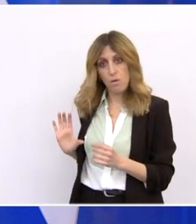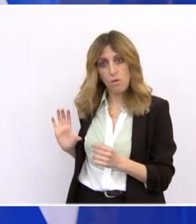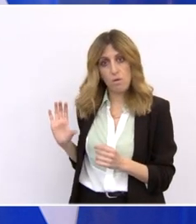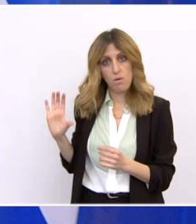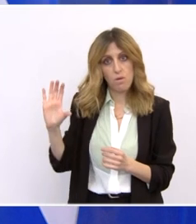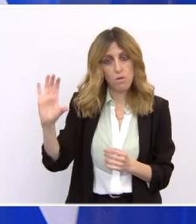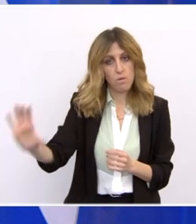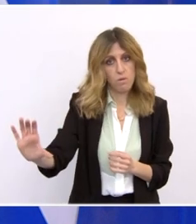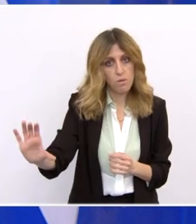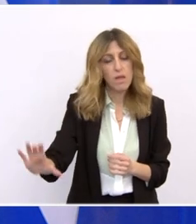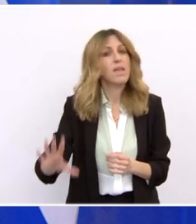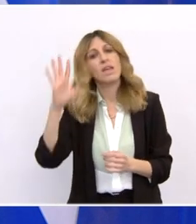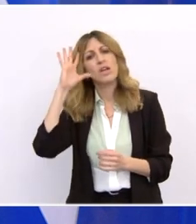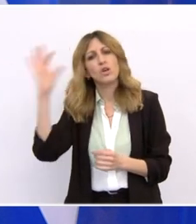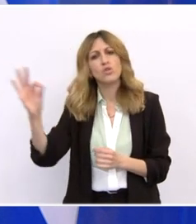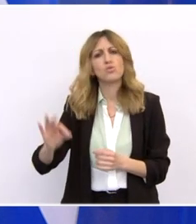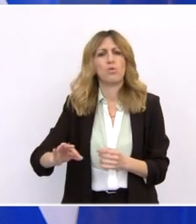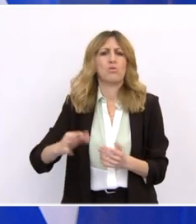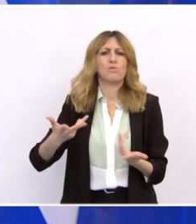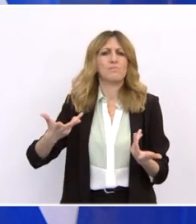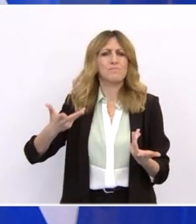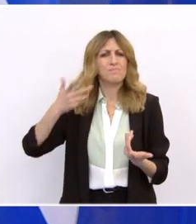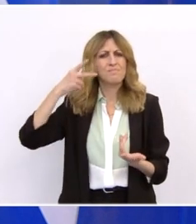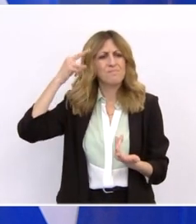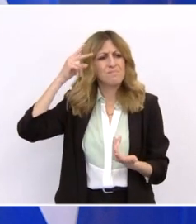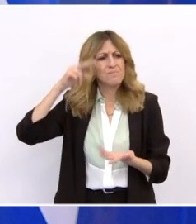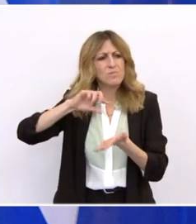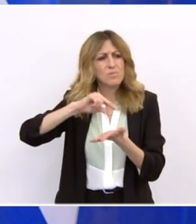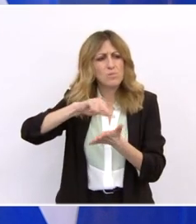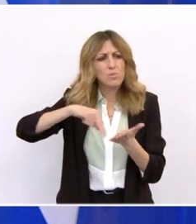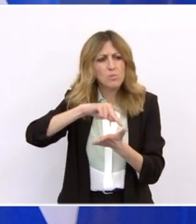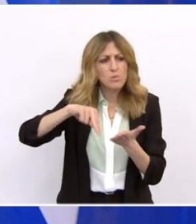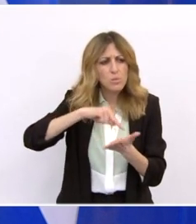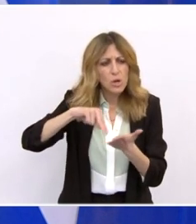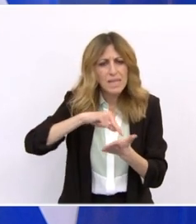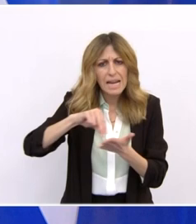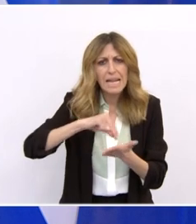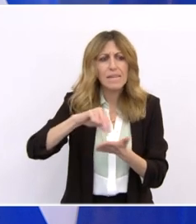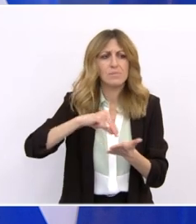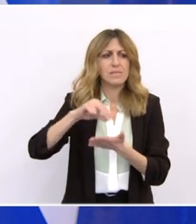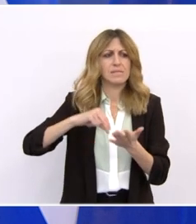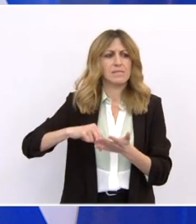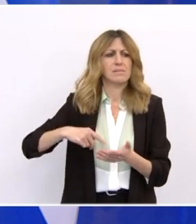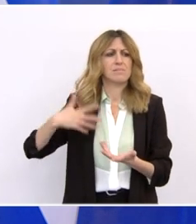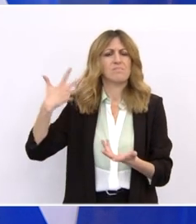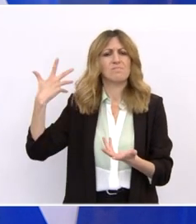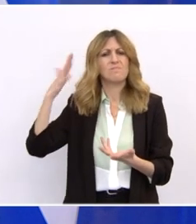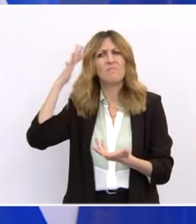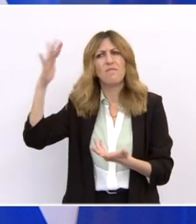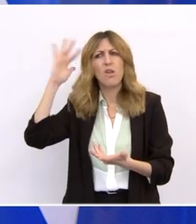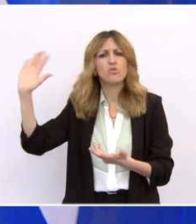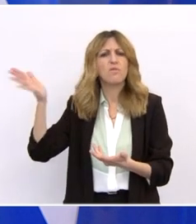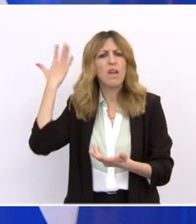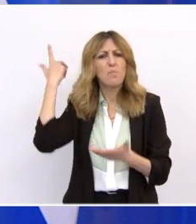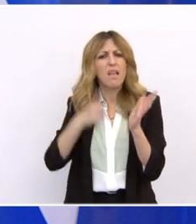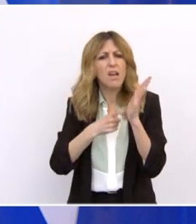κατεστημένες αντιλήψεις και με συμφέροντα τα οποία καθυλώνουν την οικονομία. Ευθυγραμμίζεται με την